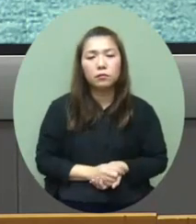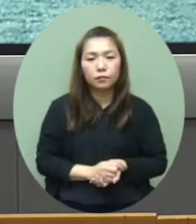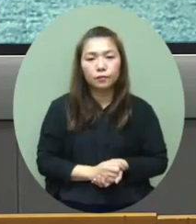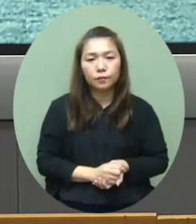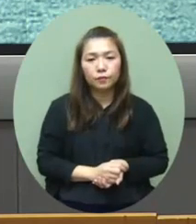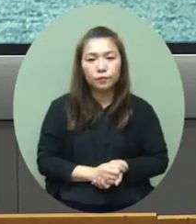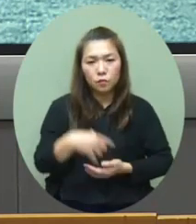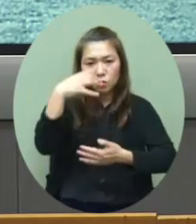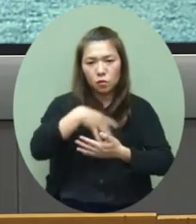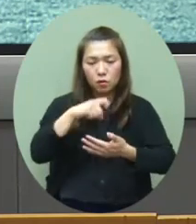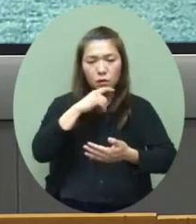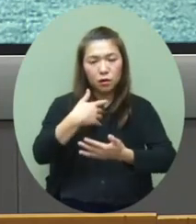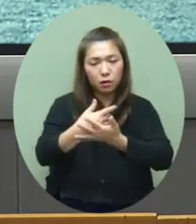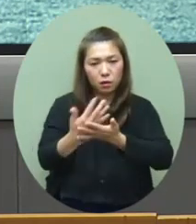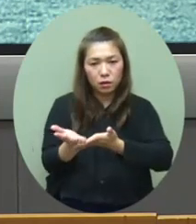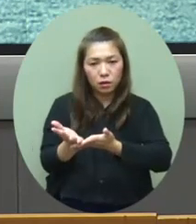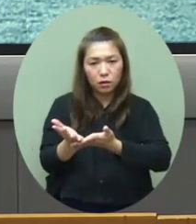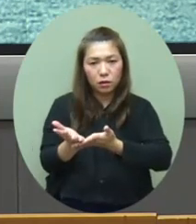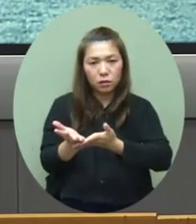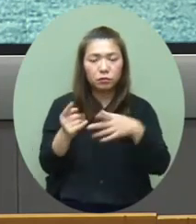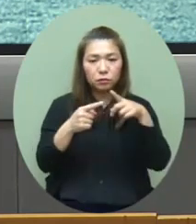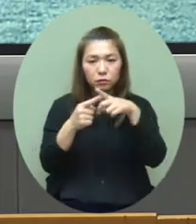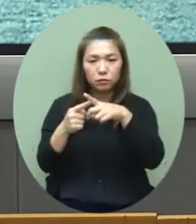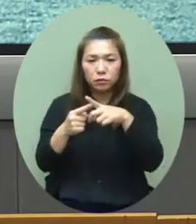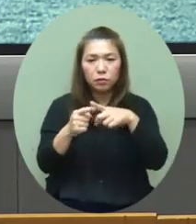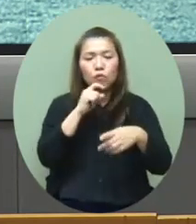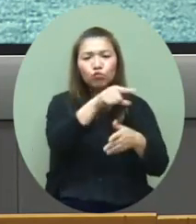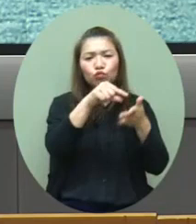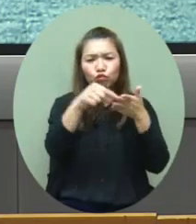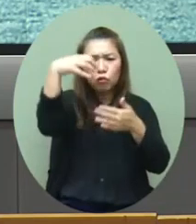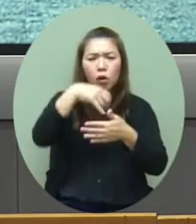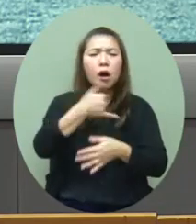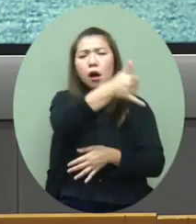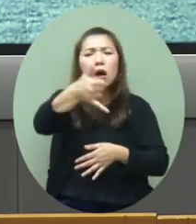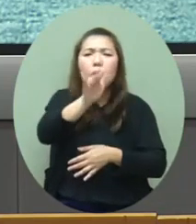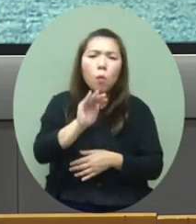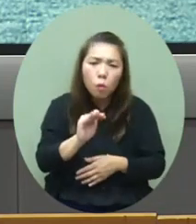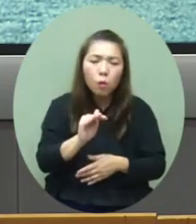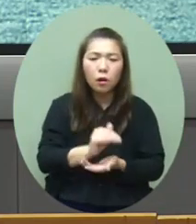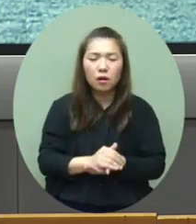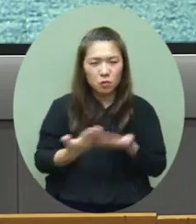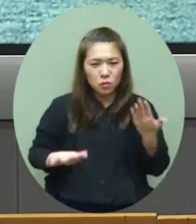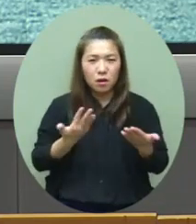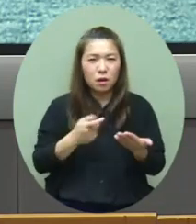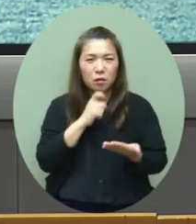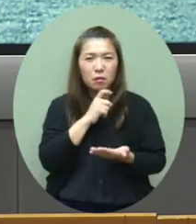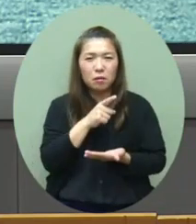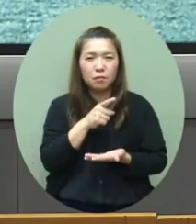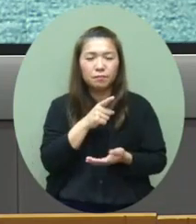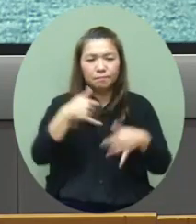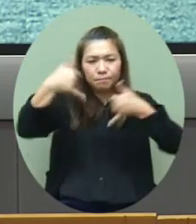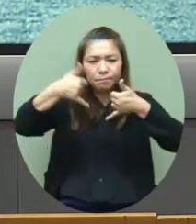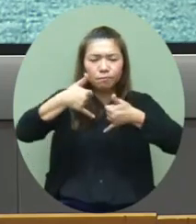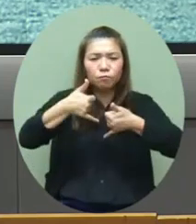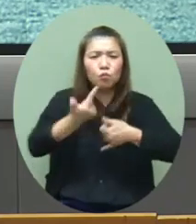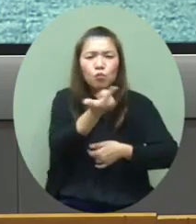其中其他人士因为他们都可以在院舍里走来走去所以都会比较多的接